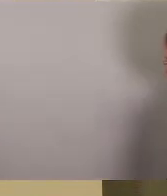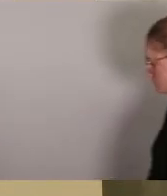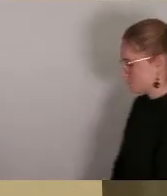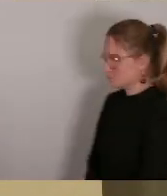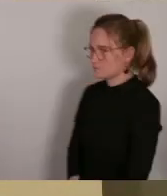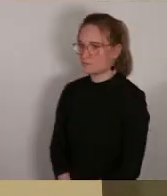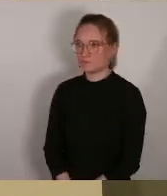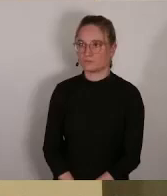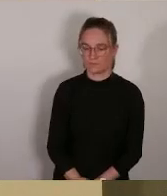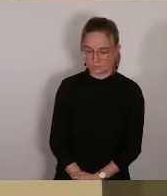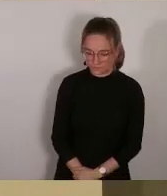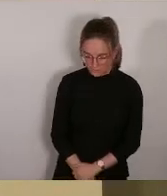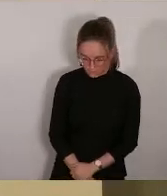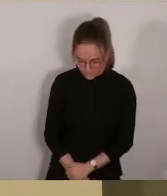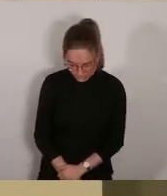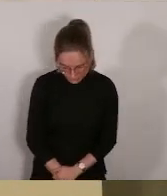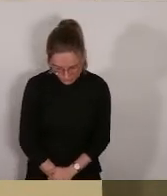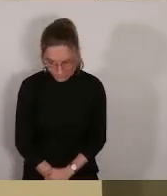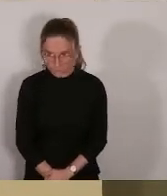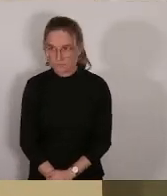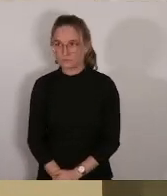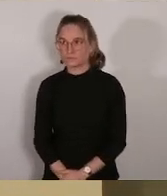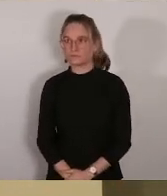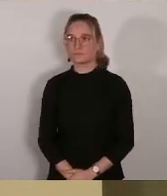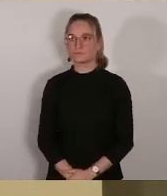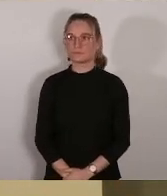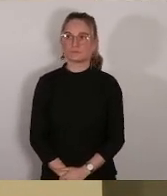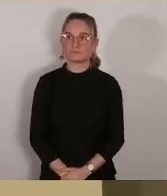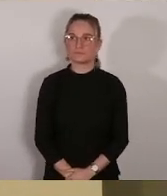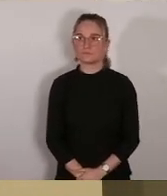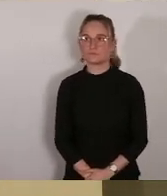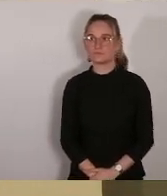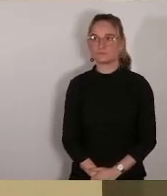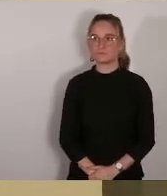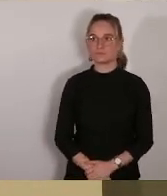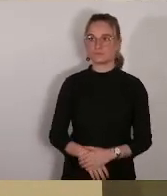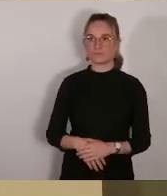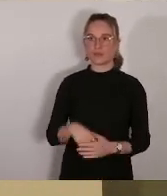Oui. Donc c'est le rapport 40-471, Madame Parodi.